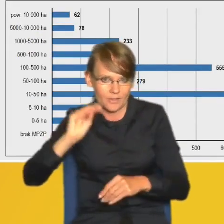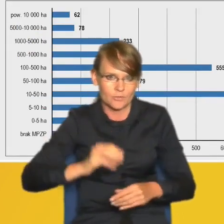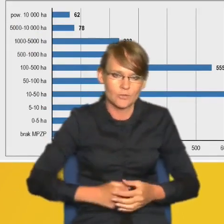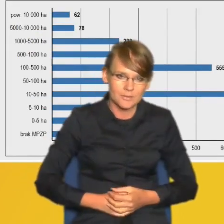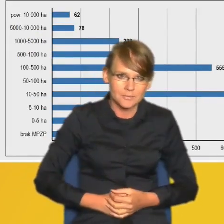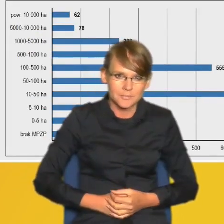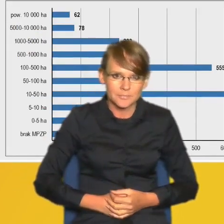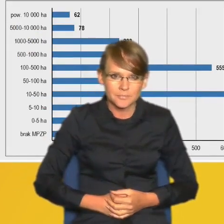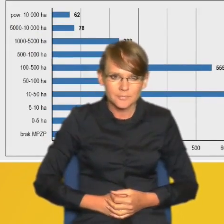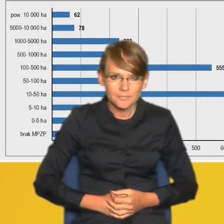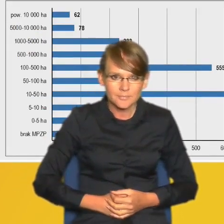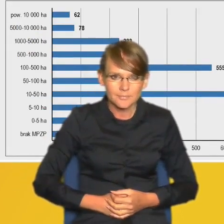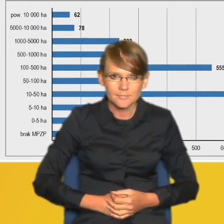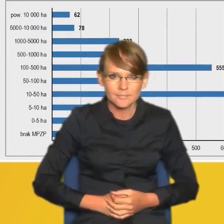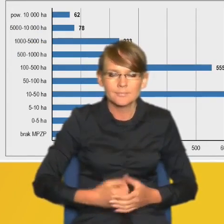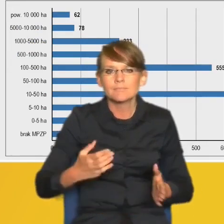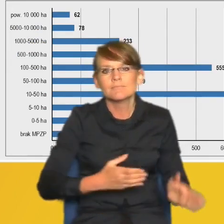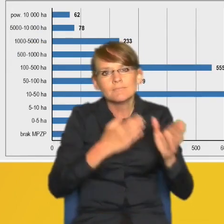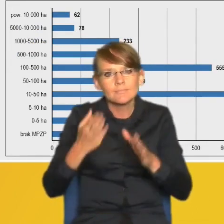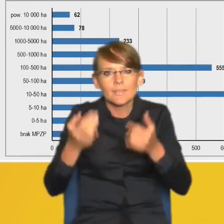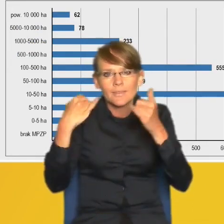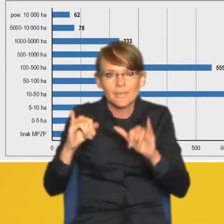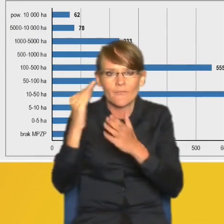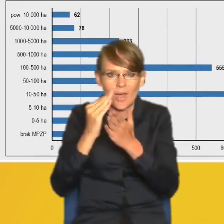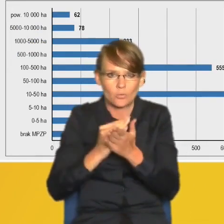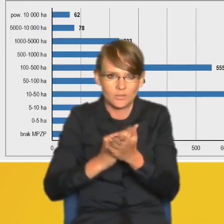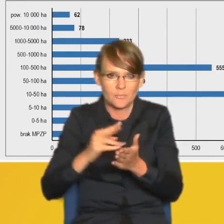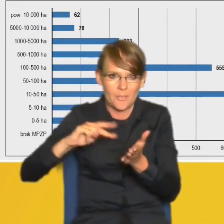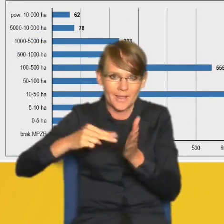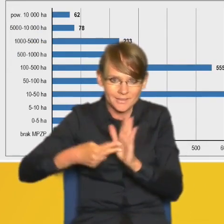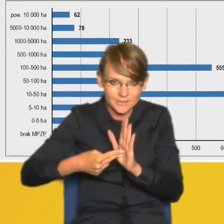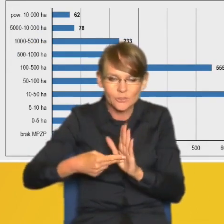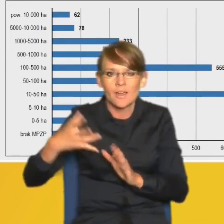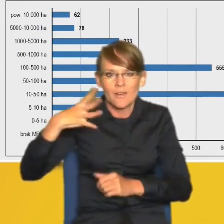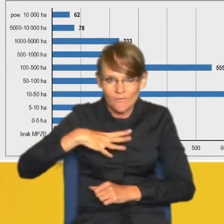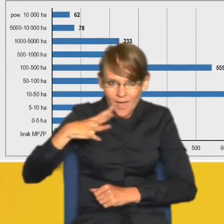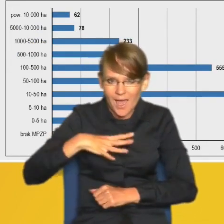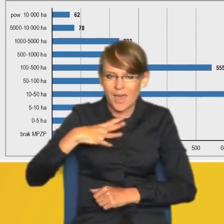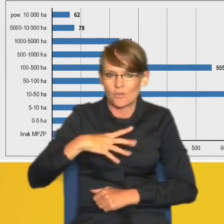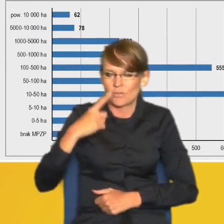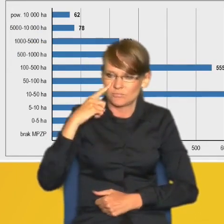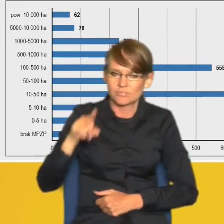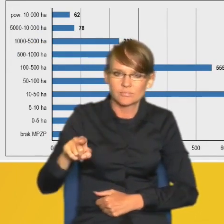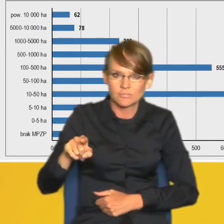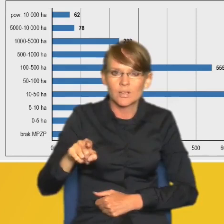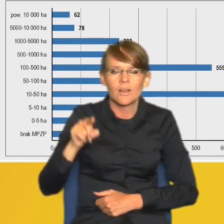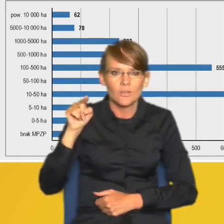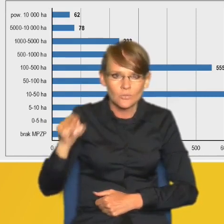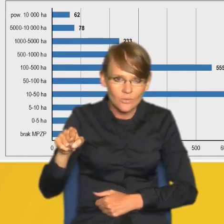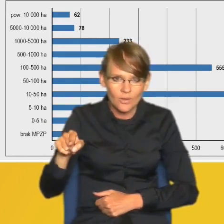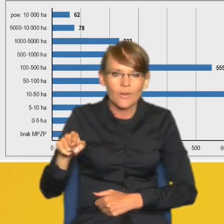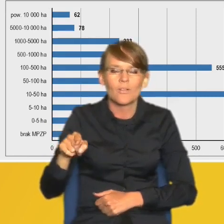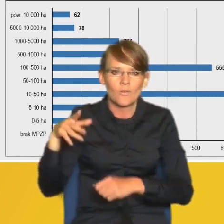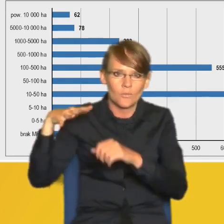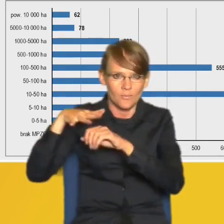Spośród innych uwarunkowań planistycznych, na które warto zwrócić uwagę, które w pewien sposób determinują